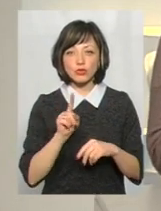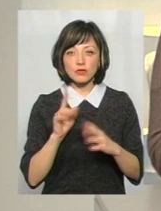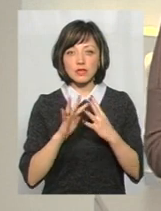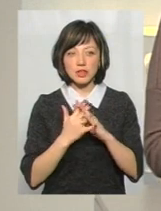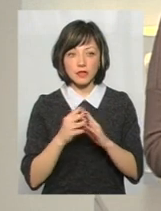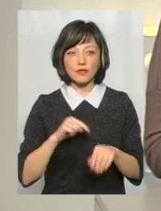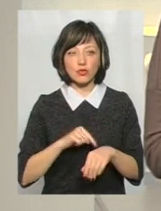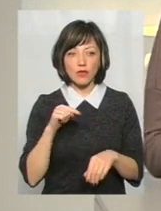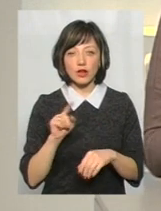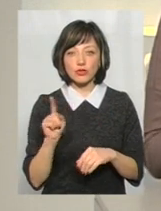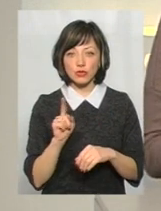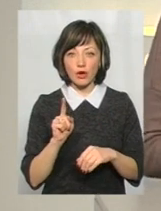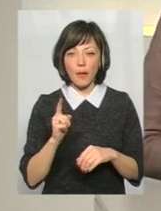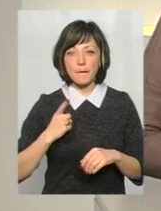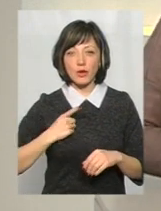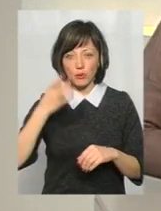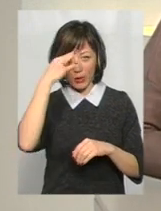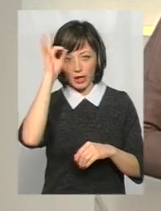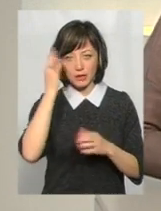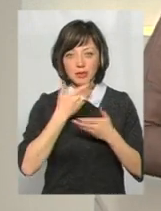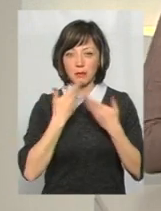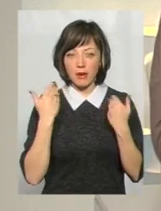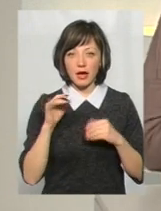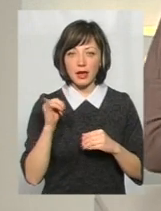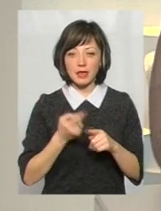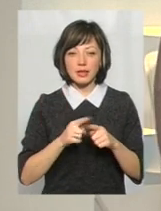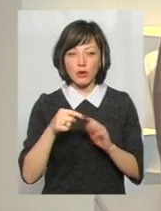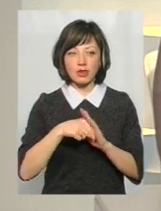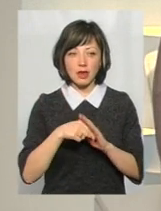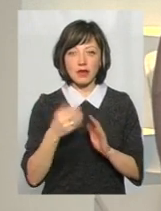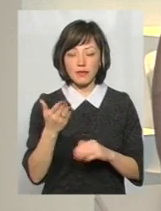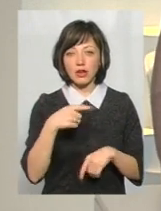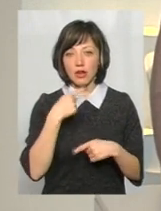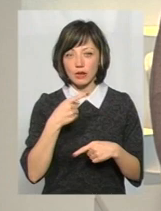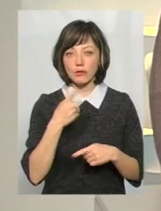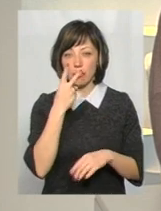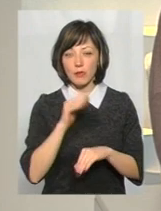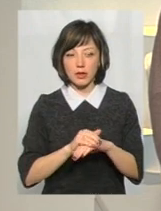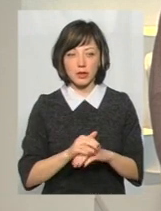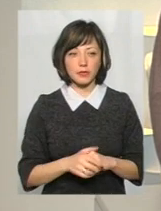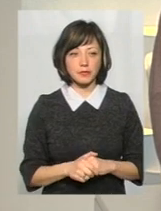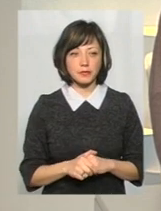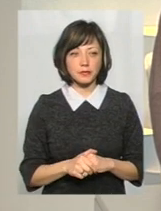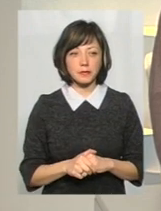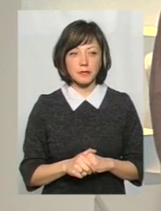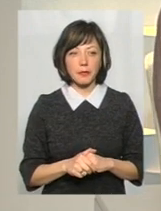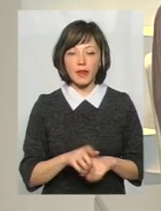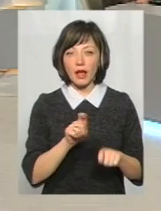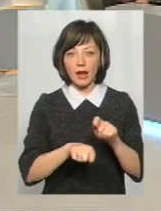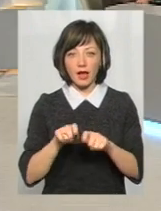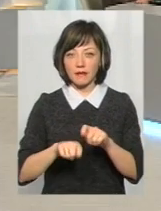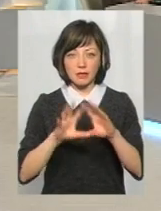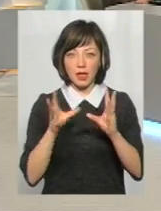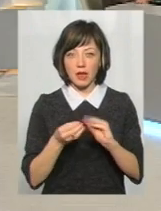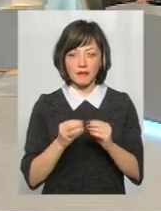в селі відчувається, що патрульної поліції немає. І оті ознаки, про які ви кажете, вони помітні. А рейдів взагалі не